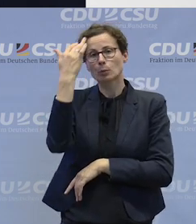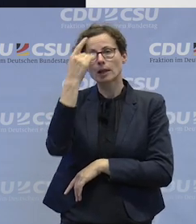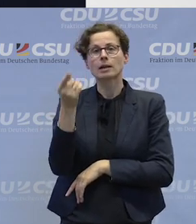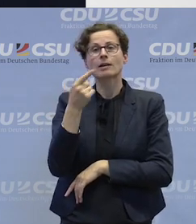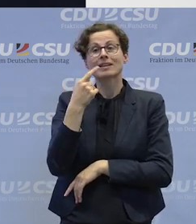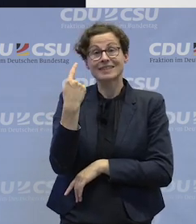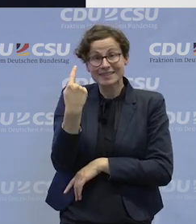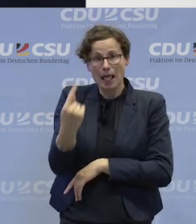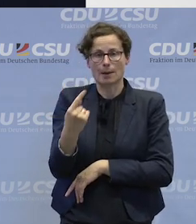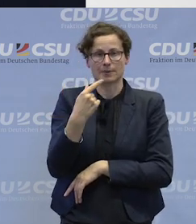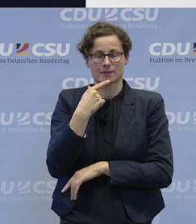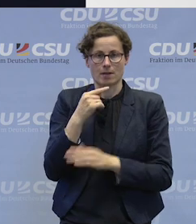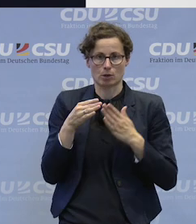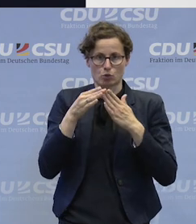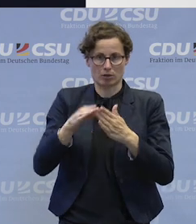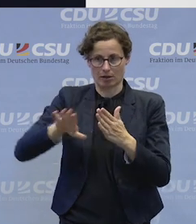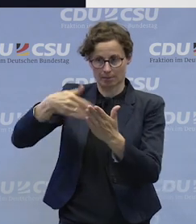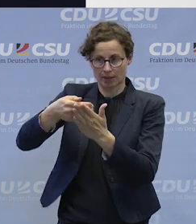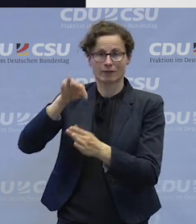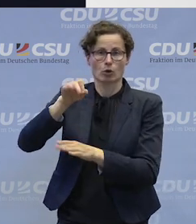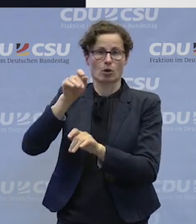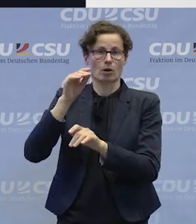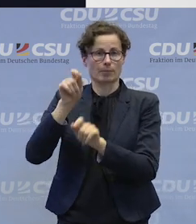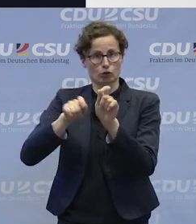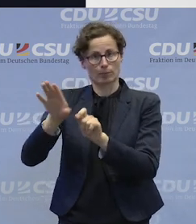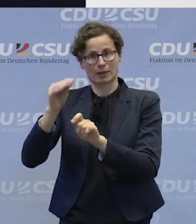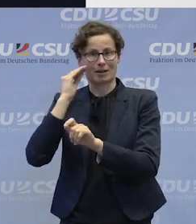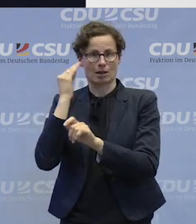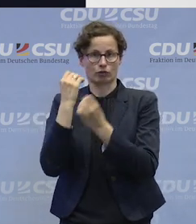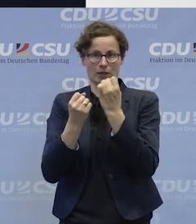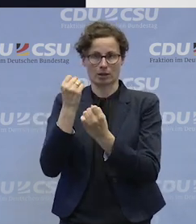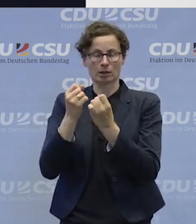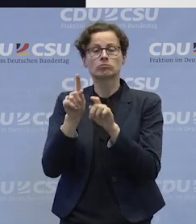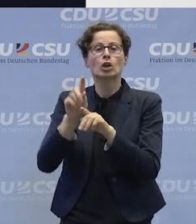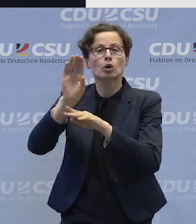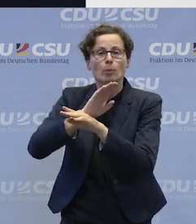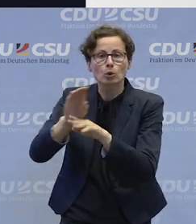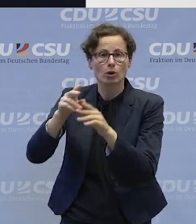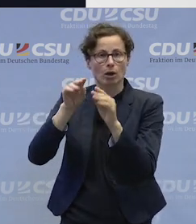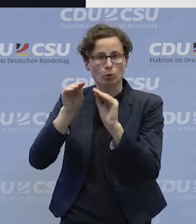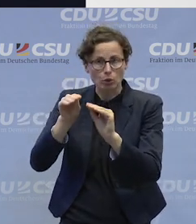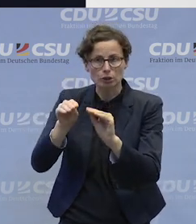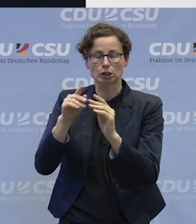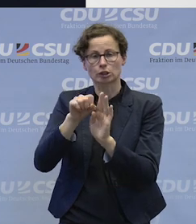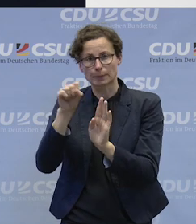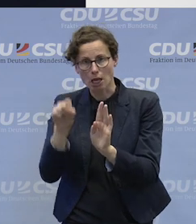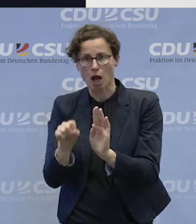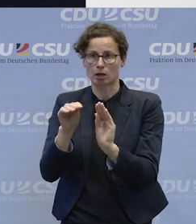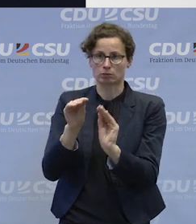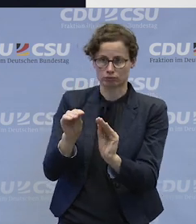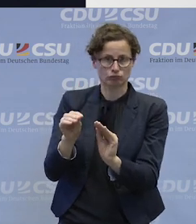Kurse anbieten für Menschen mit Lernschwierigkeiten am Computer. Wie kann man mit dem Computer umgehen? Und dass es solche Seminare gibt, das ist zum Beispiel eine Idee,